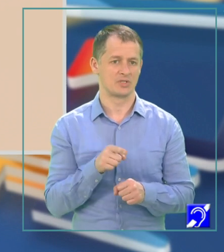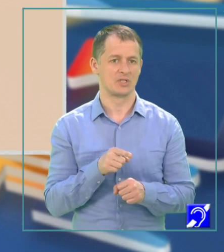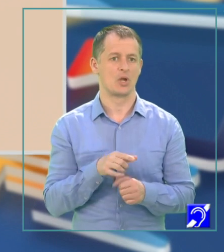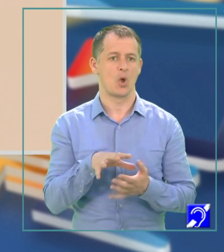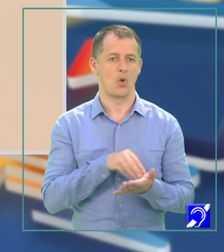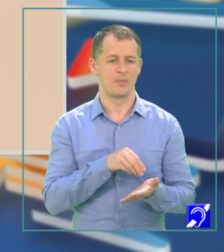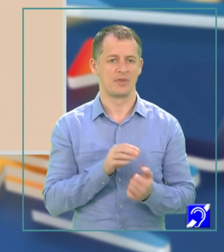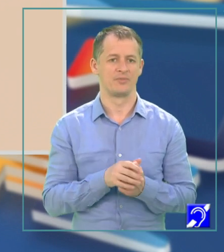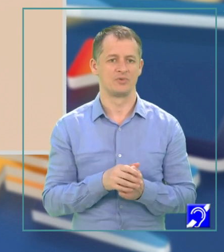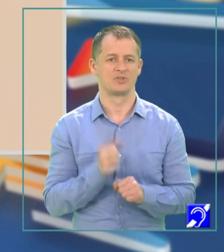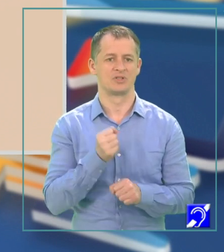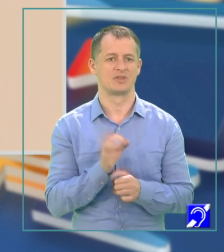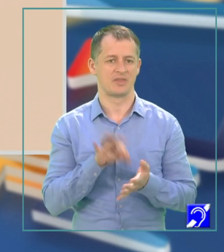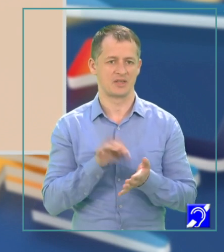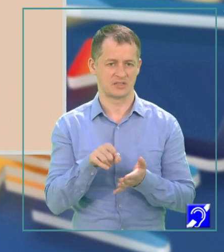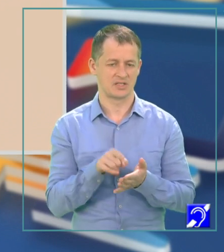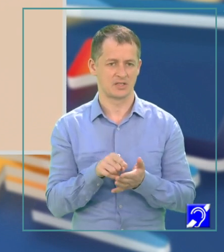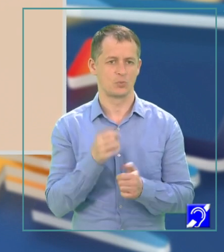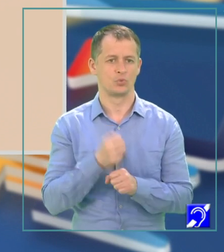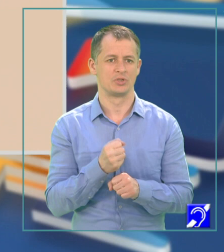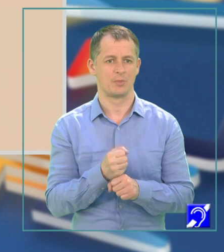are loc asupra copiei.